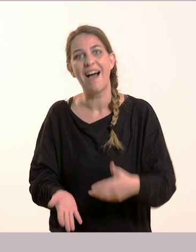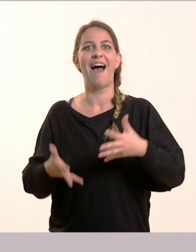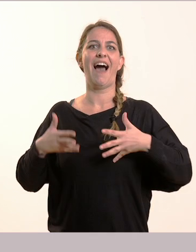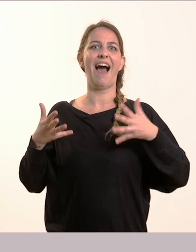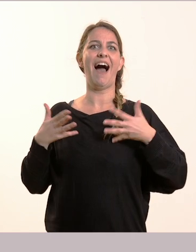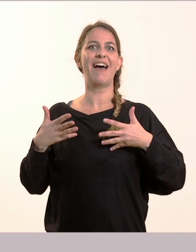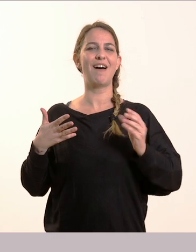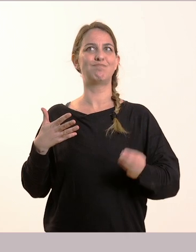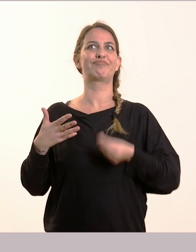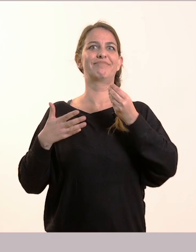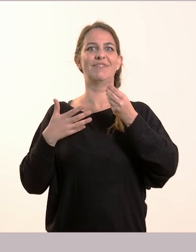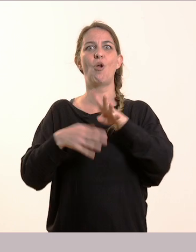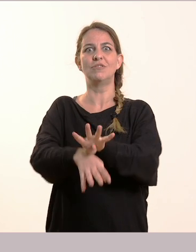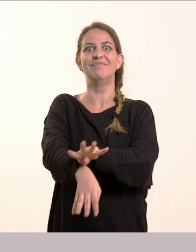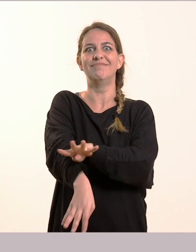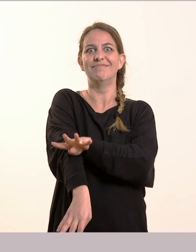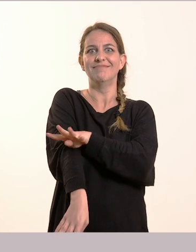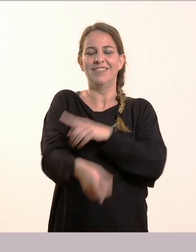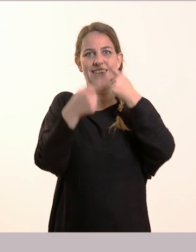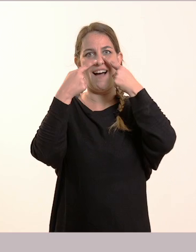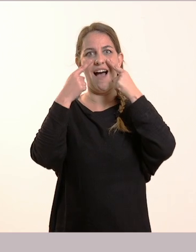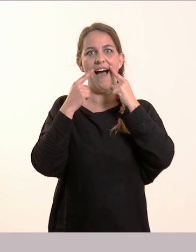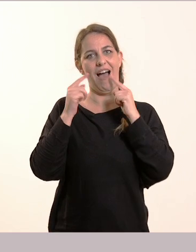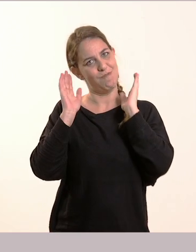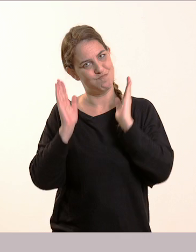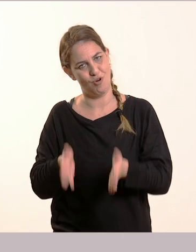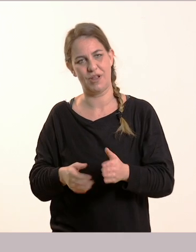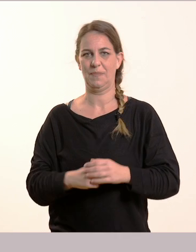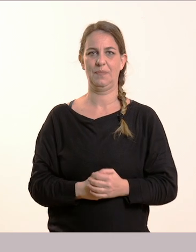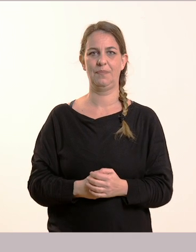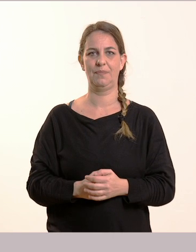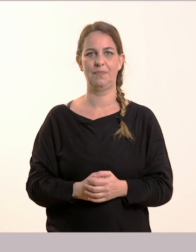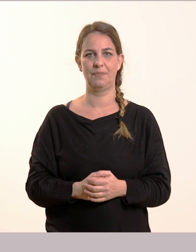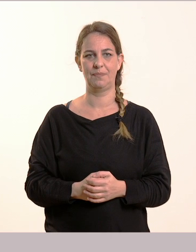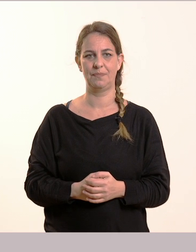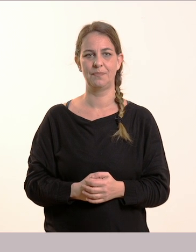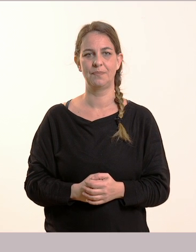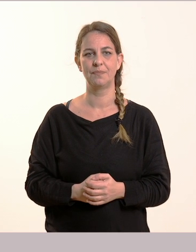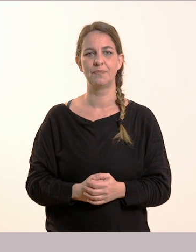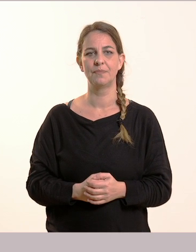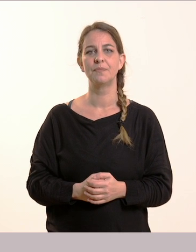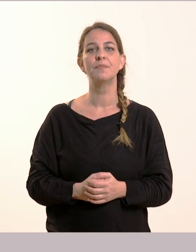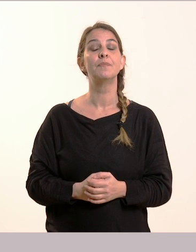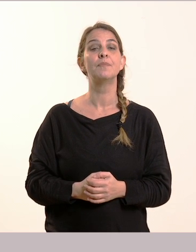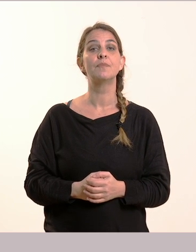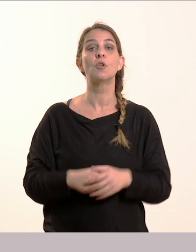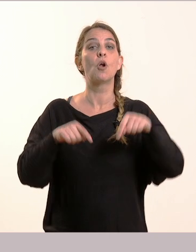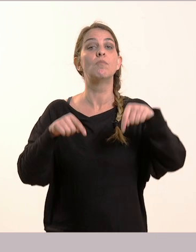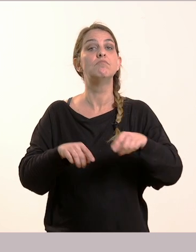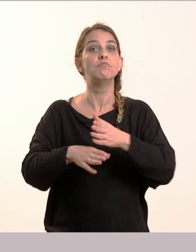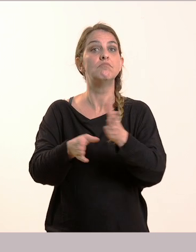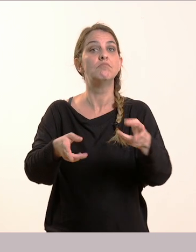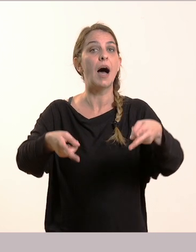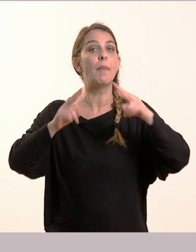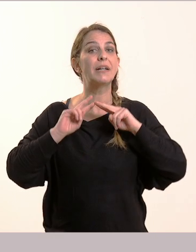συγκινούμαστε, από τη μεγάλη μας χαρά μπορεί να δακρύσουμε. Πολύ ωραία! Για να μου πείτε, λοιπόν, ποιος θα μου απαντήσει την ερώτηση, οι γονείς του